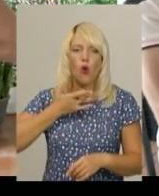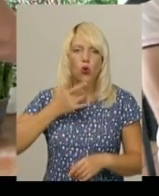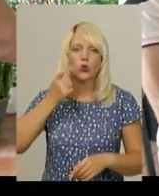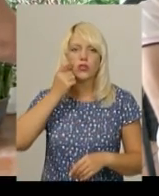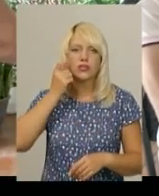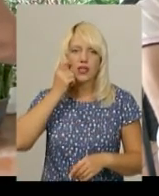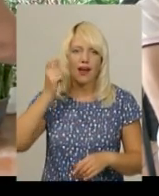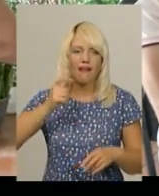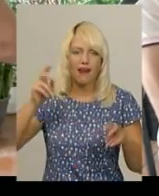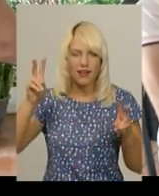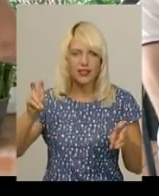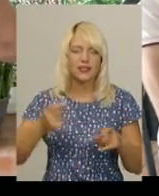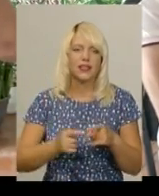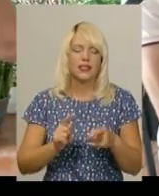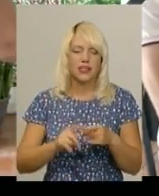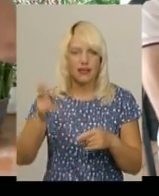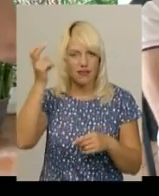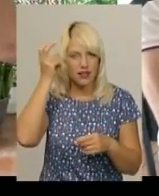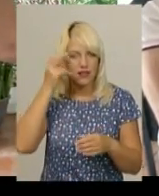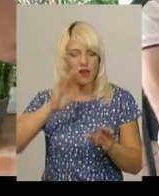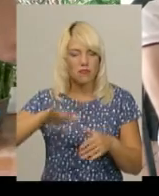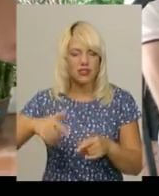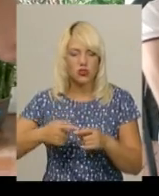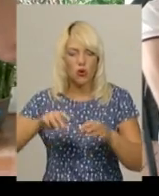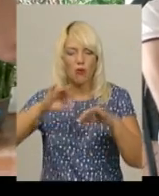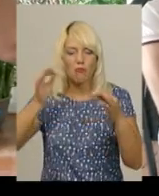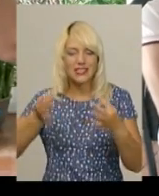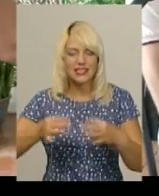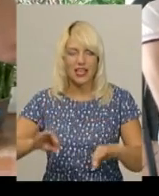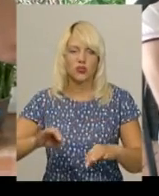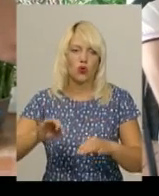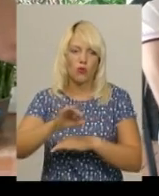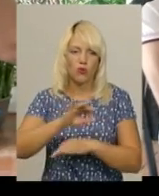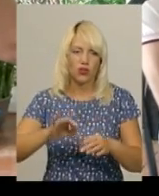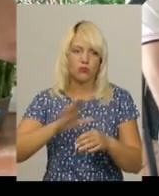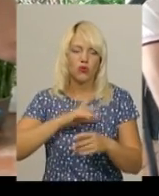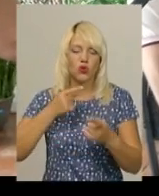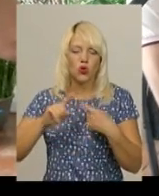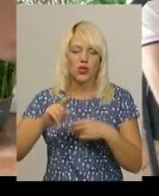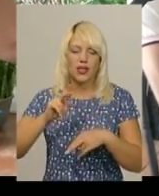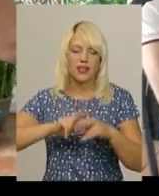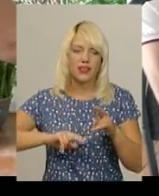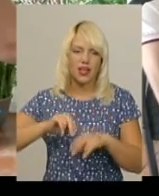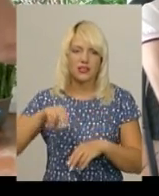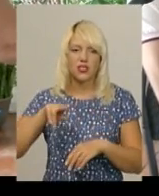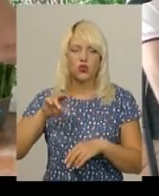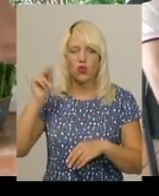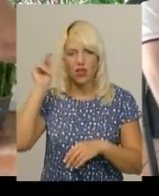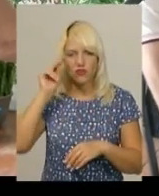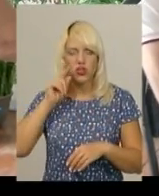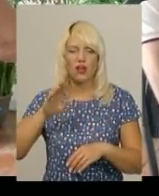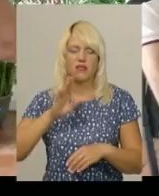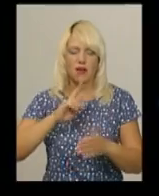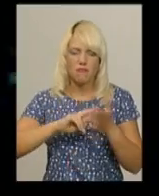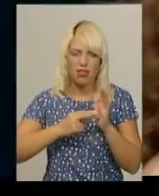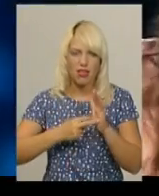Ну і я думаю, що після такого мистецького проєкту в Настя зовсім був вже другий настрій до навчання. Вона вже тоді сміливо поставила собі плани на